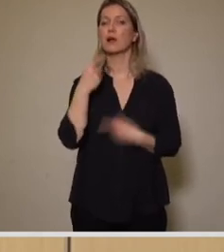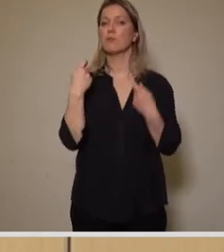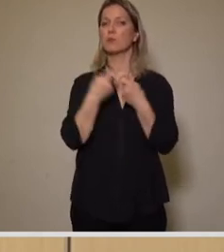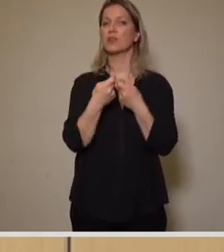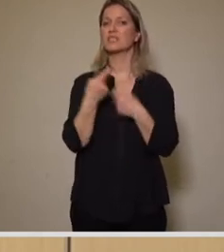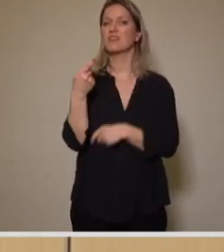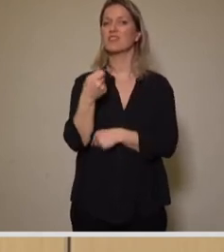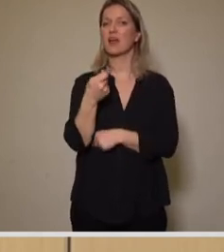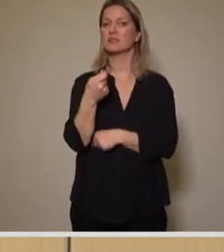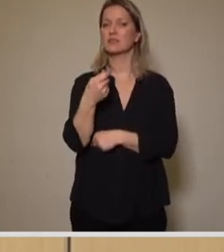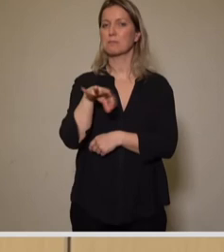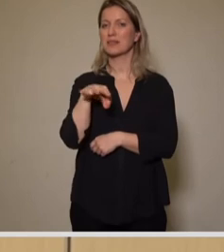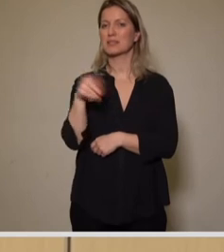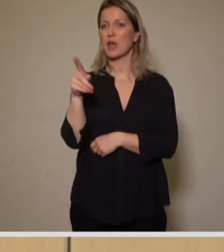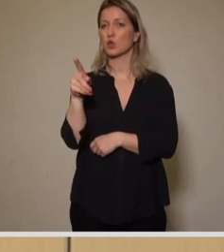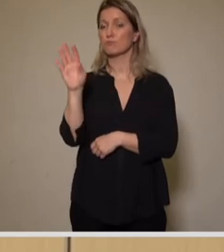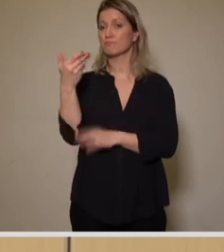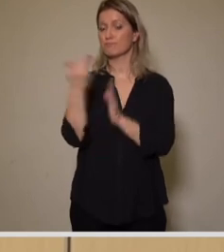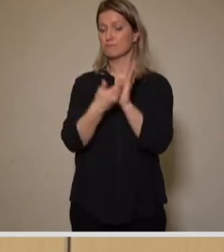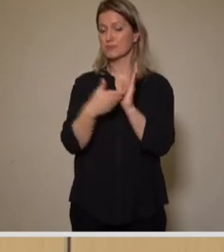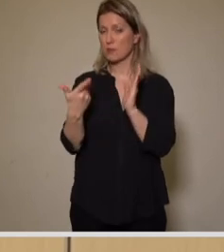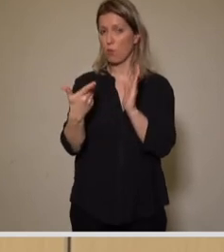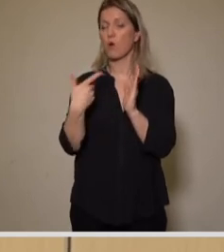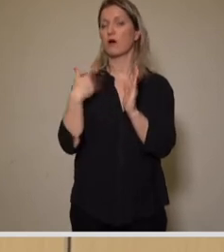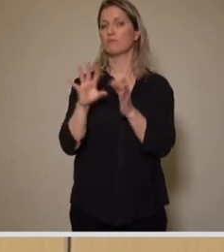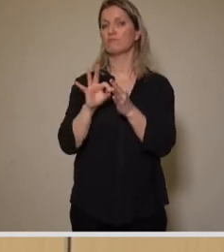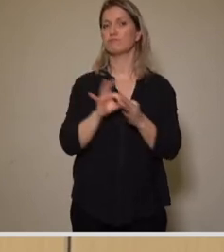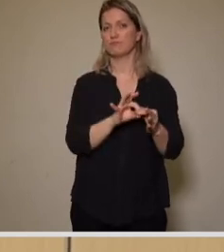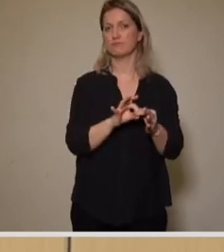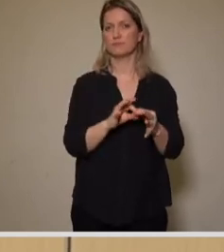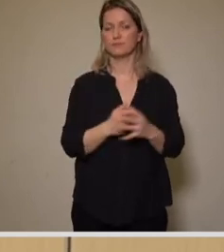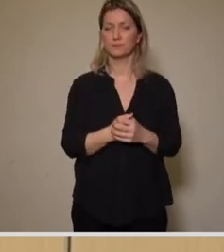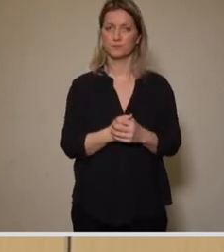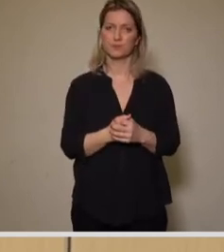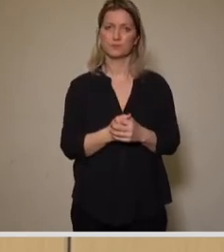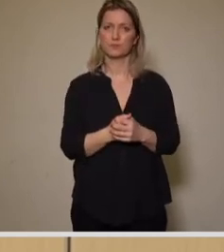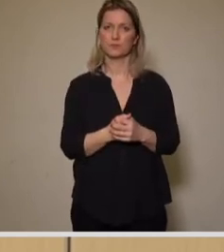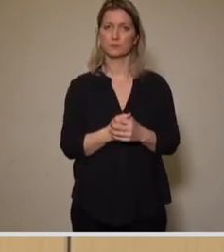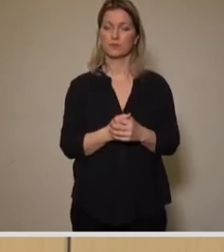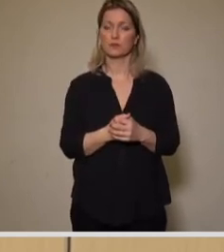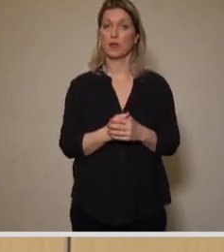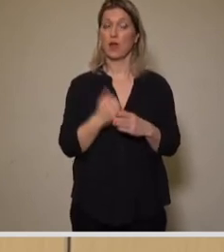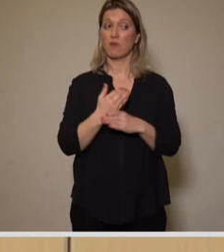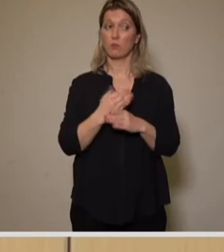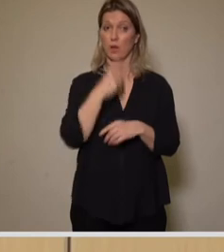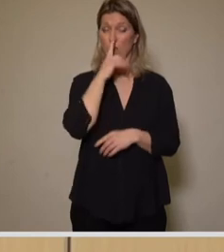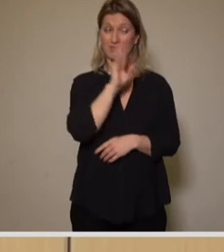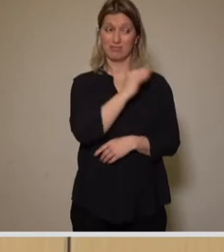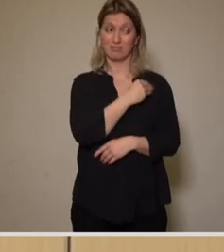beruhen, dass wir nämlich bei der Glaubhaftmachung und Versicherung